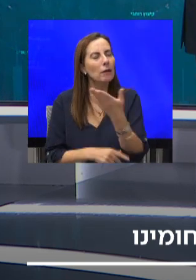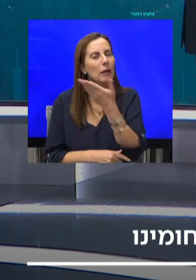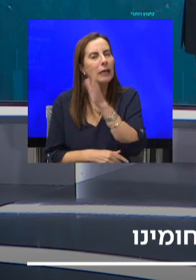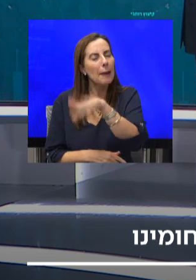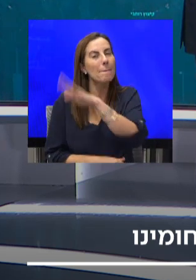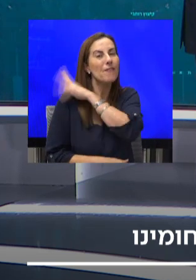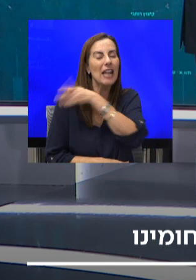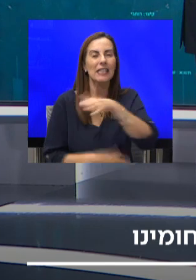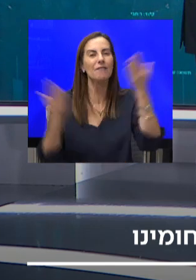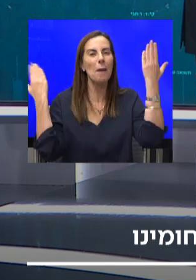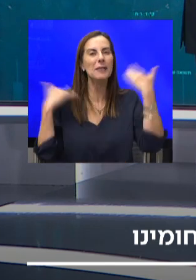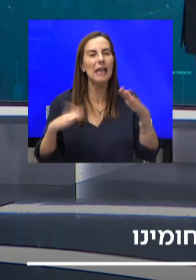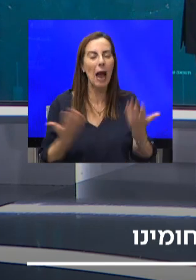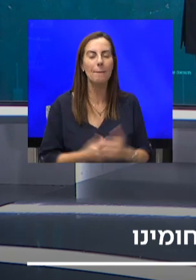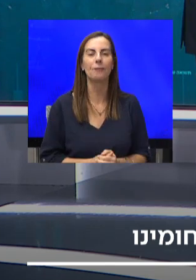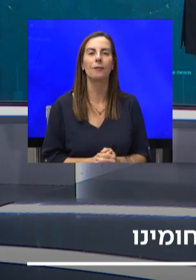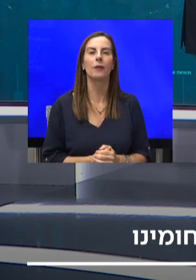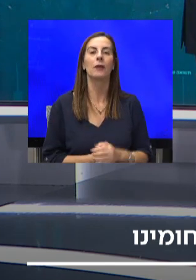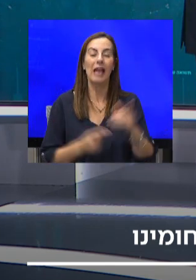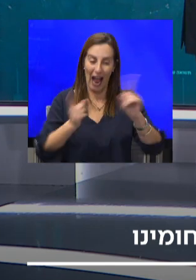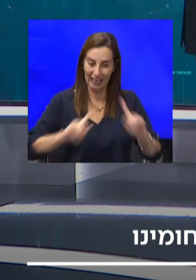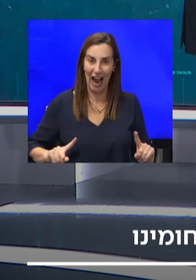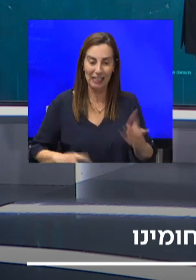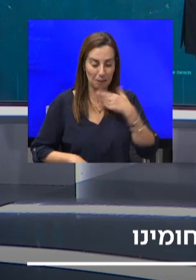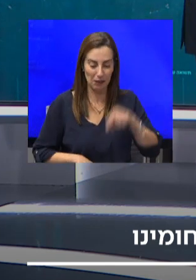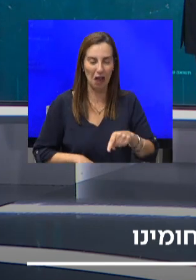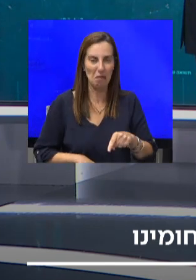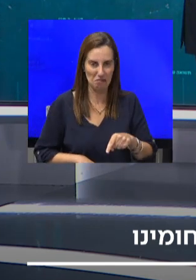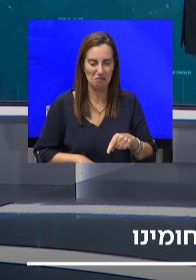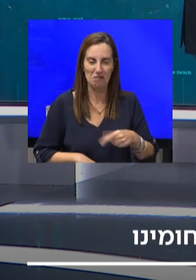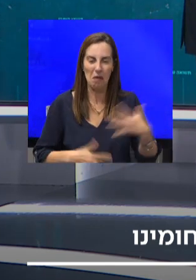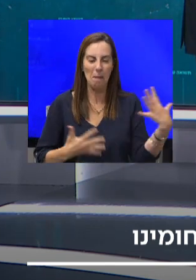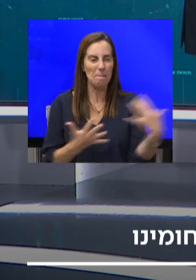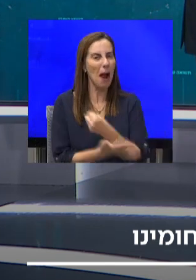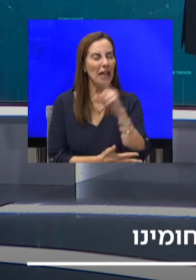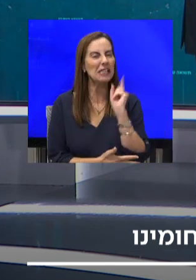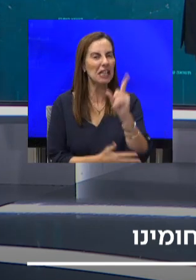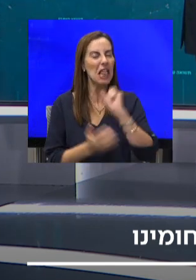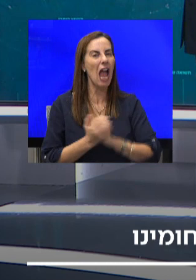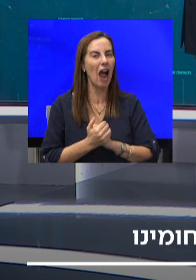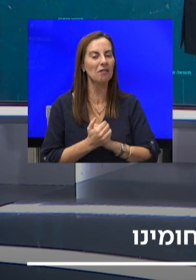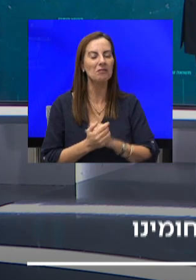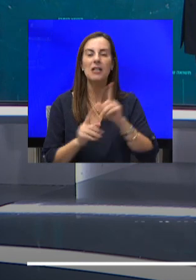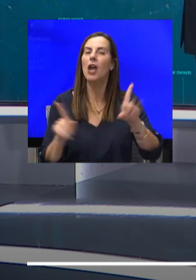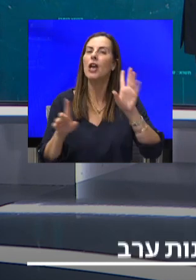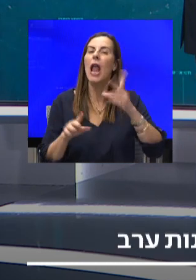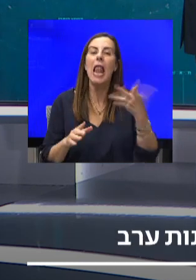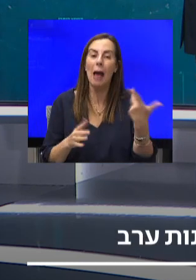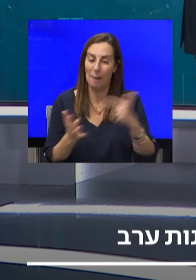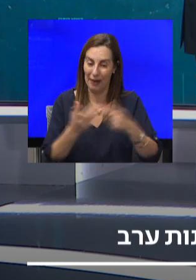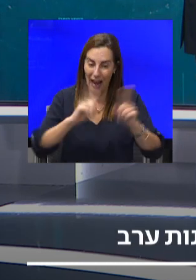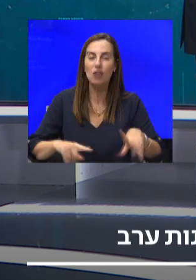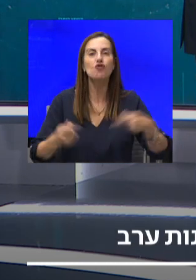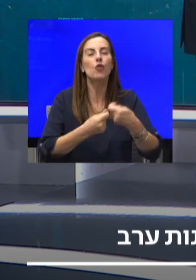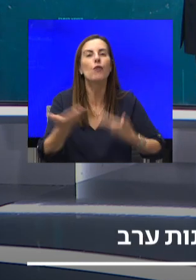כן, אני חושב שהגז הטבעי, לשמחתנו הרבה, מצליח לעבוד באמת ראש גשר לשיתופי פעולה מאוד מאוד מעניינים במזרח התיכון. אני חושב